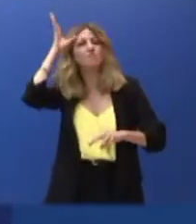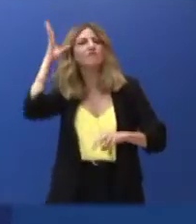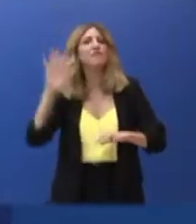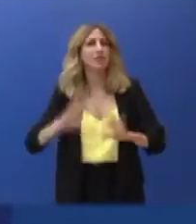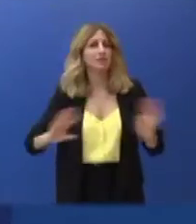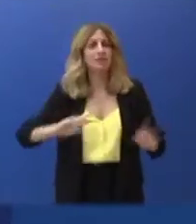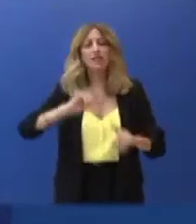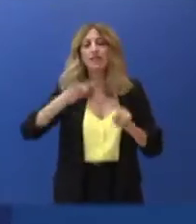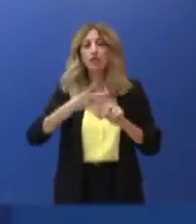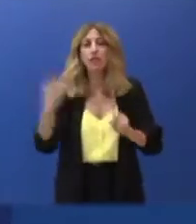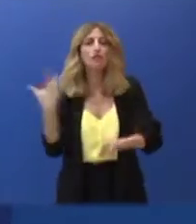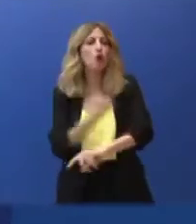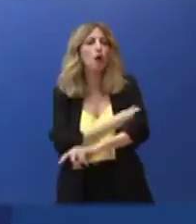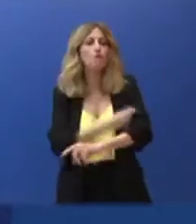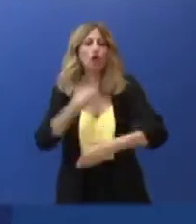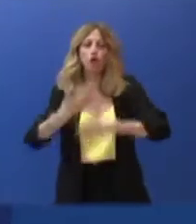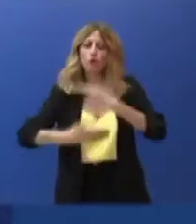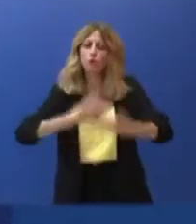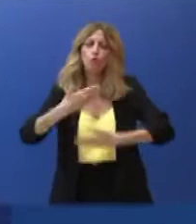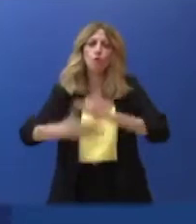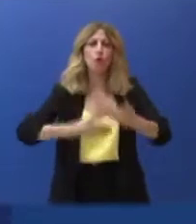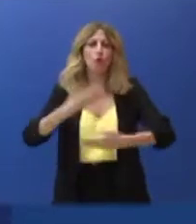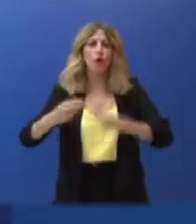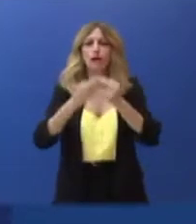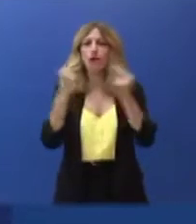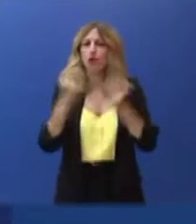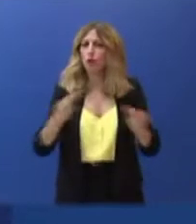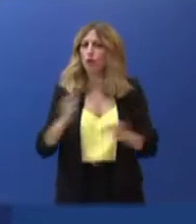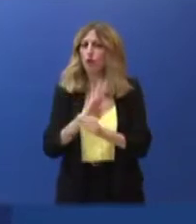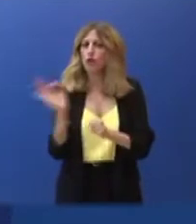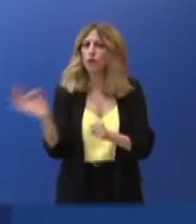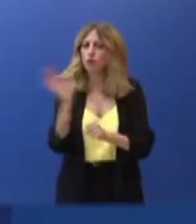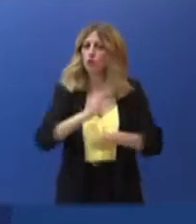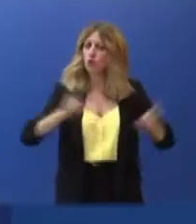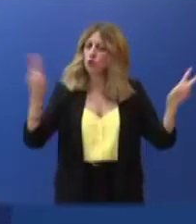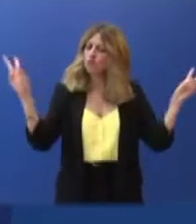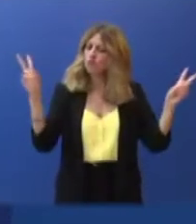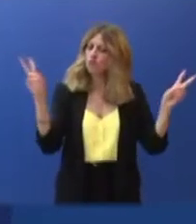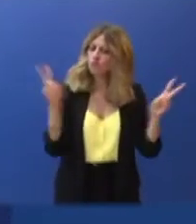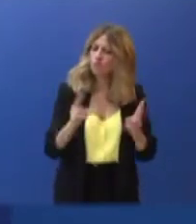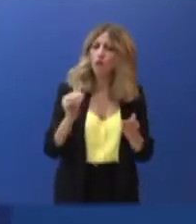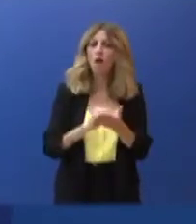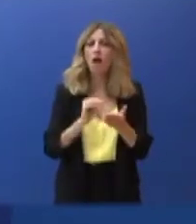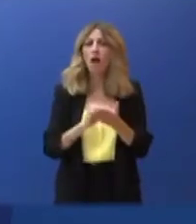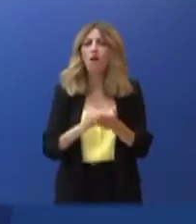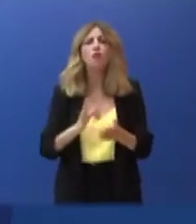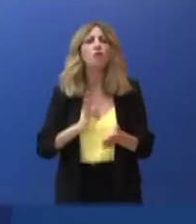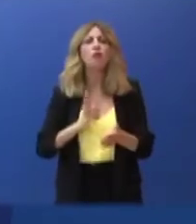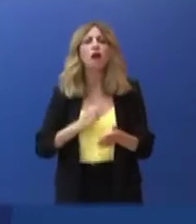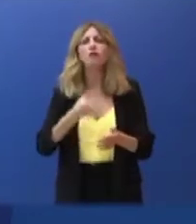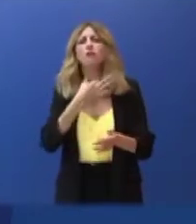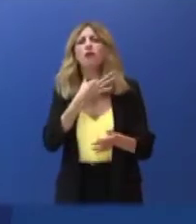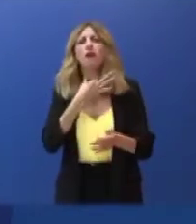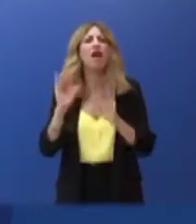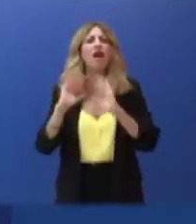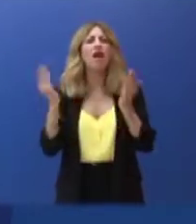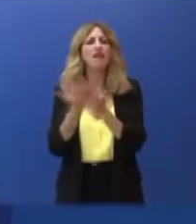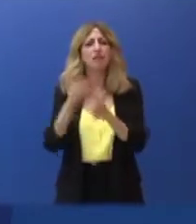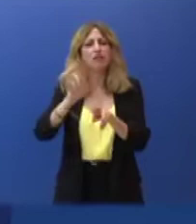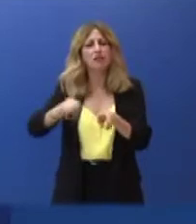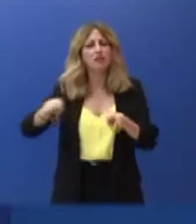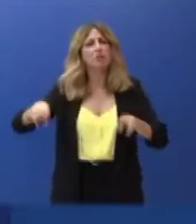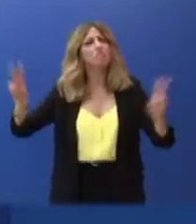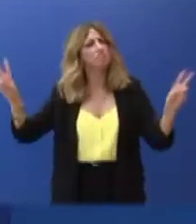δεδομένα, καθώς μειώνεται τόσο ο αριθμός των ενεργών κρουσμάτων, όσο και ο αριθμός των διασωληνωμένων συμπολιτών μας. Η